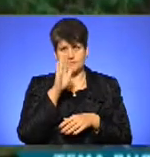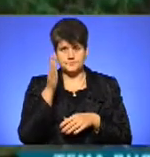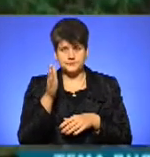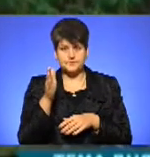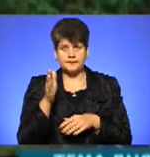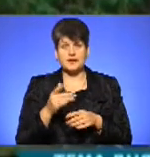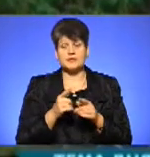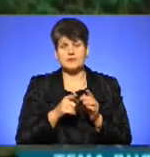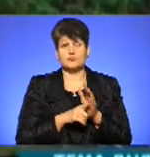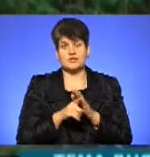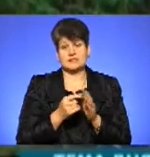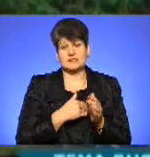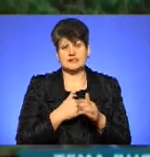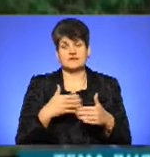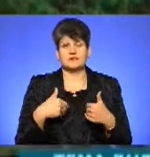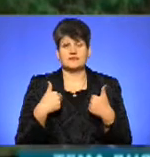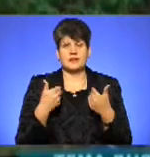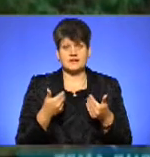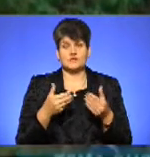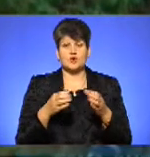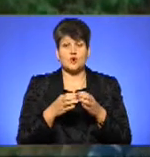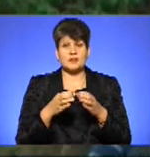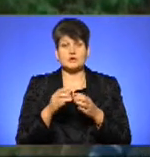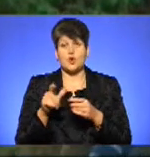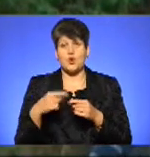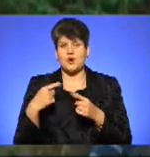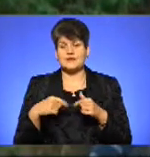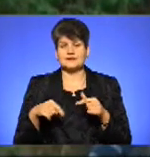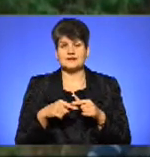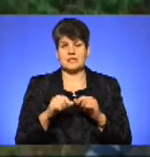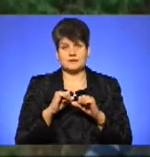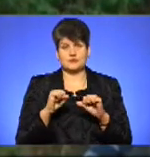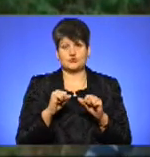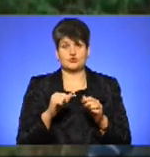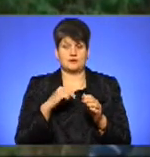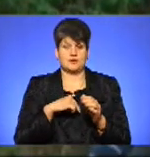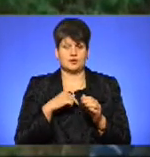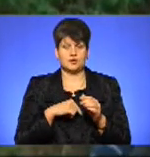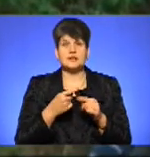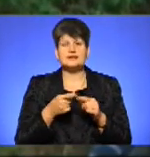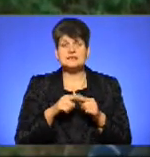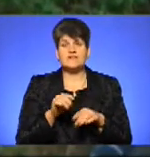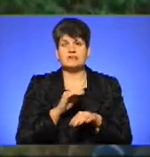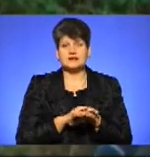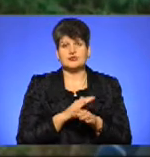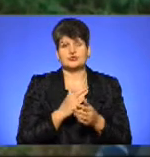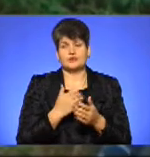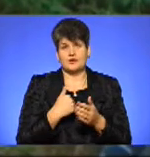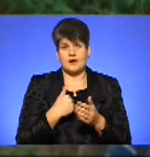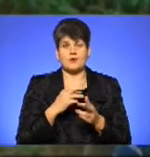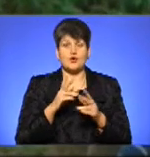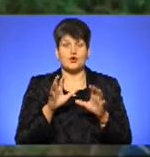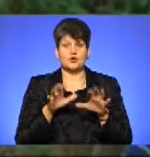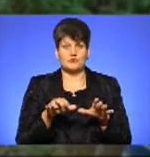вступили ініціативи звернення від громадської організації, які патріотично налаштувані. Фактично, я, як гола комісія, я